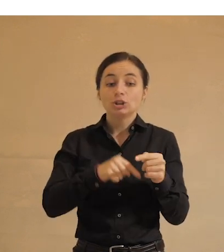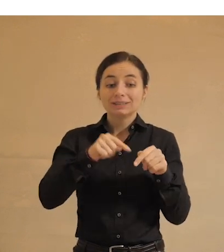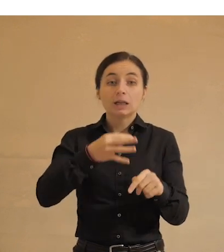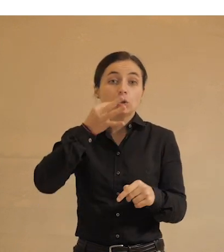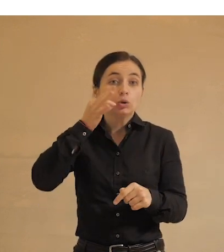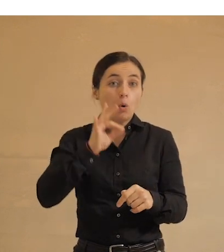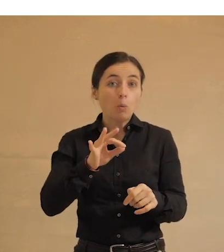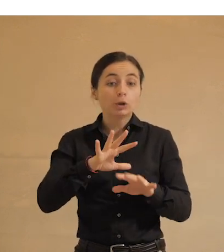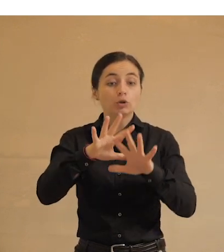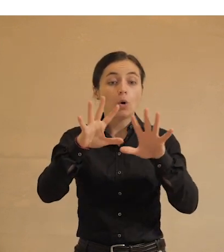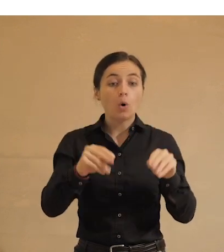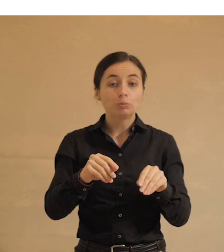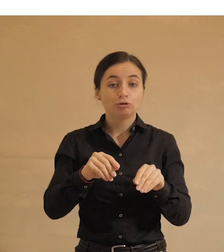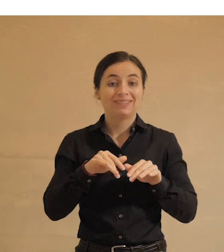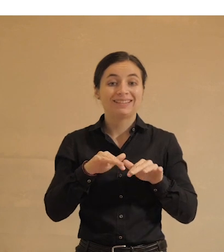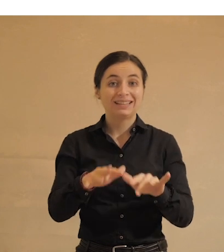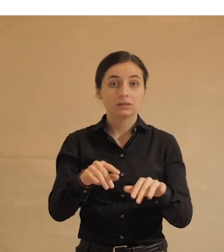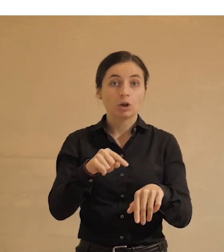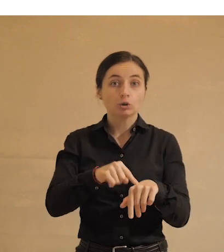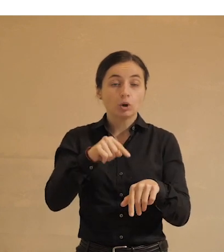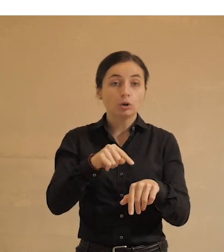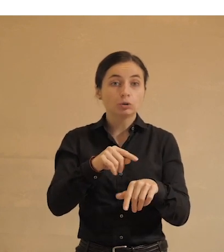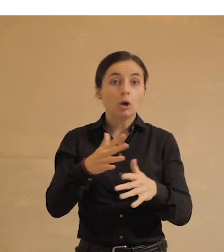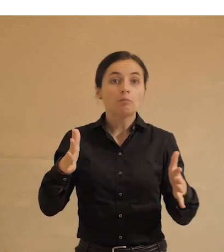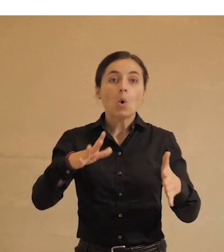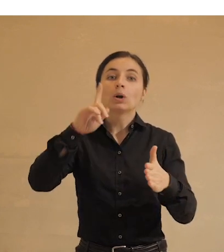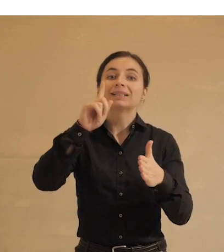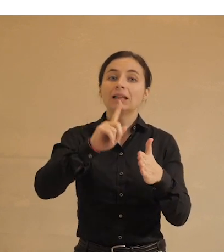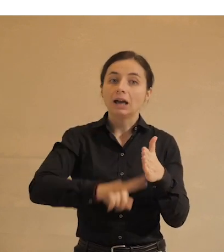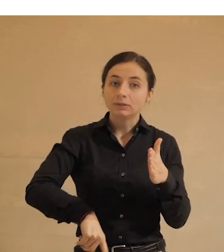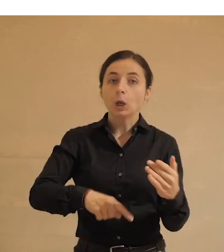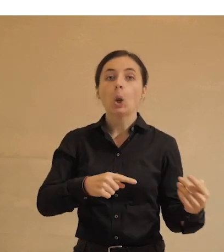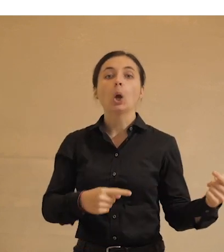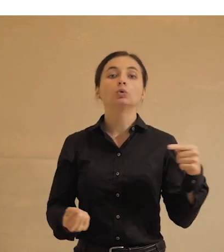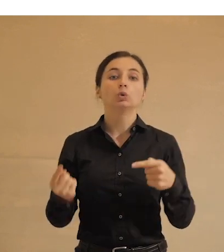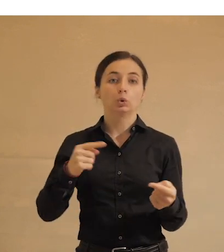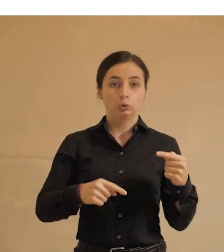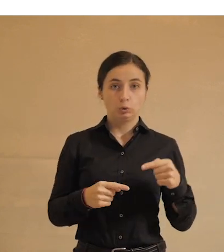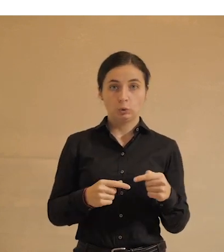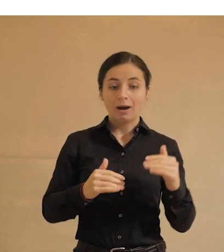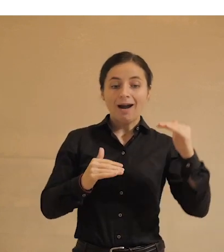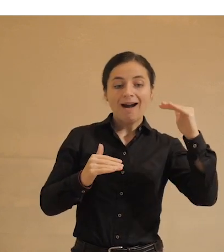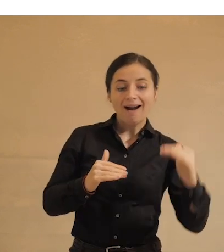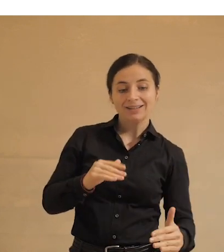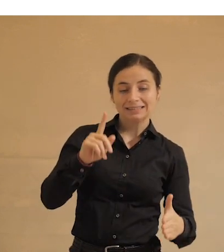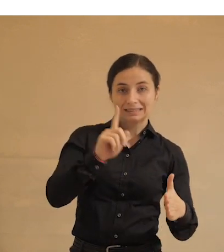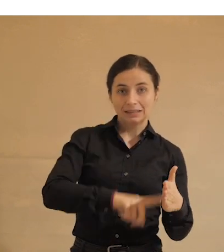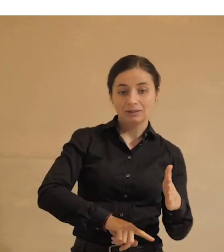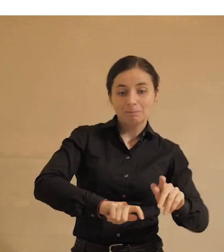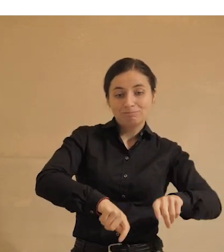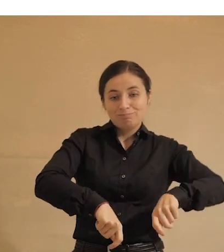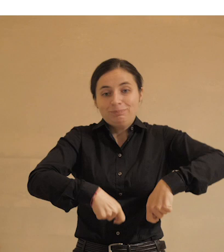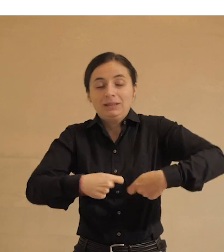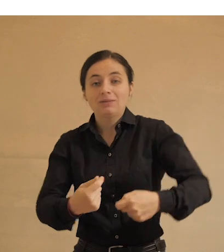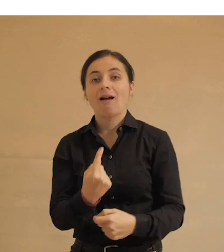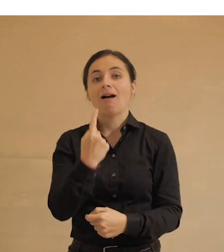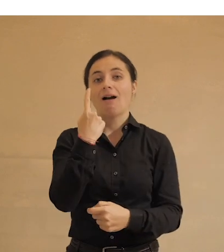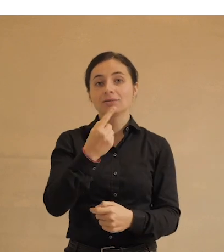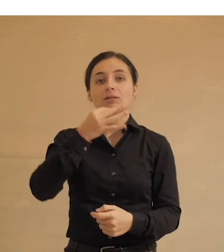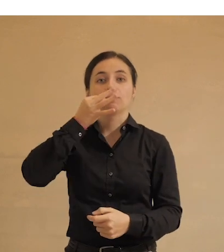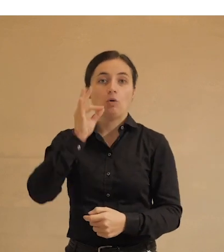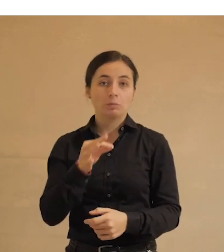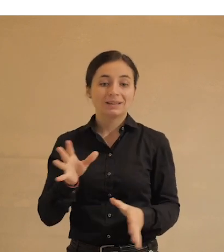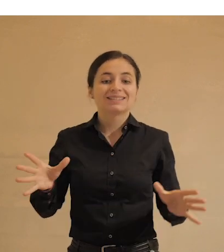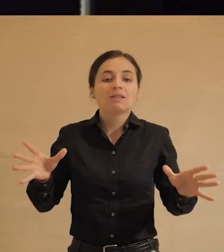опыт общего действия ощущают больше доверия друг к другу. Низкий уровень доверия преодолевается одним единственным –